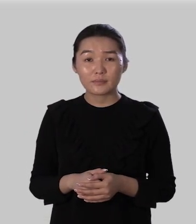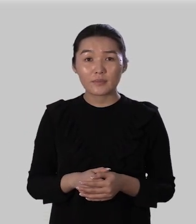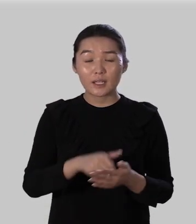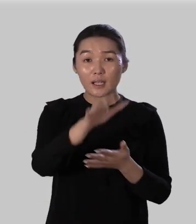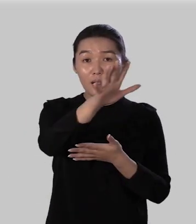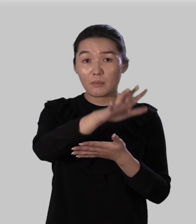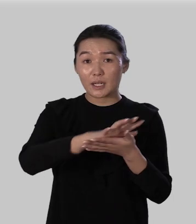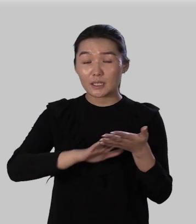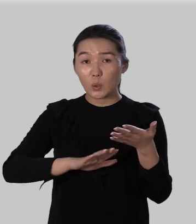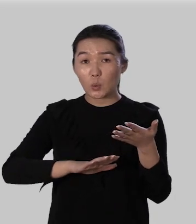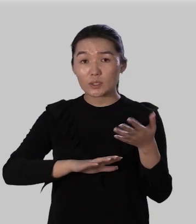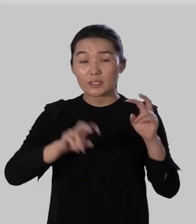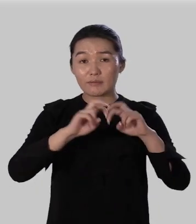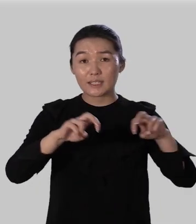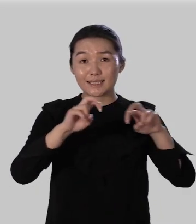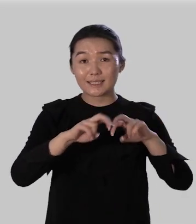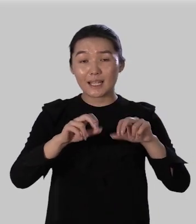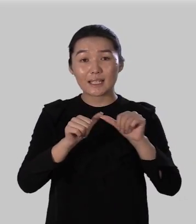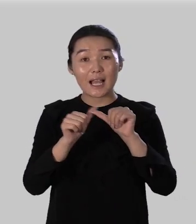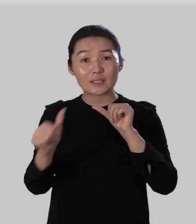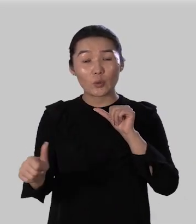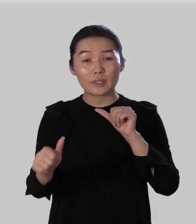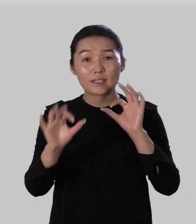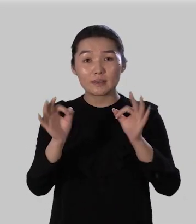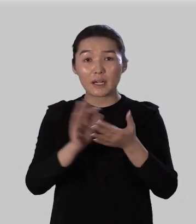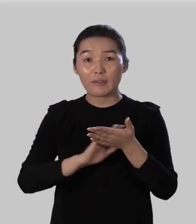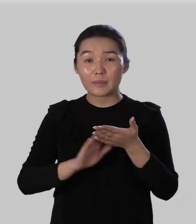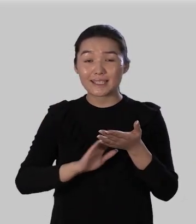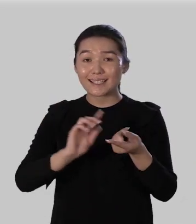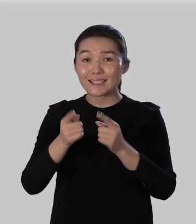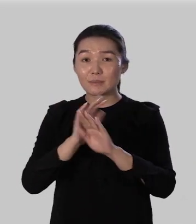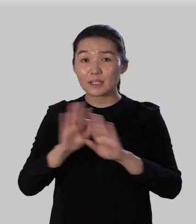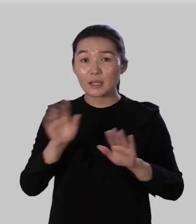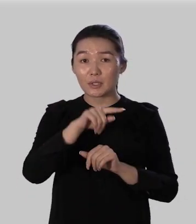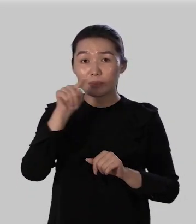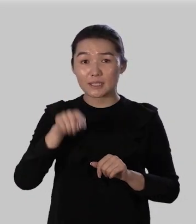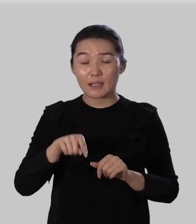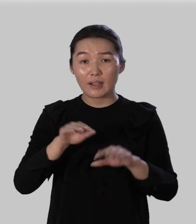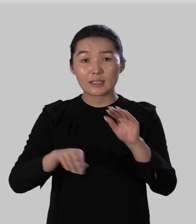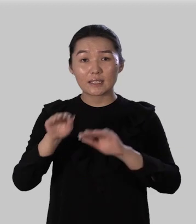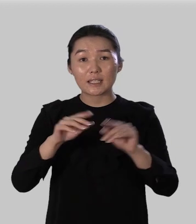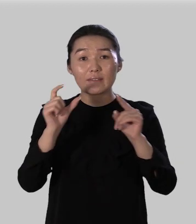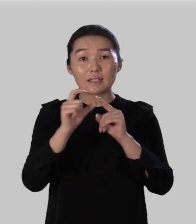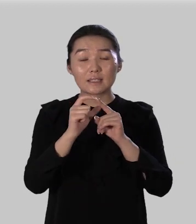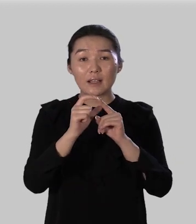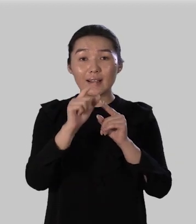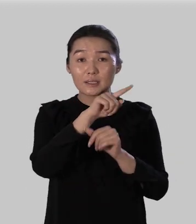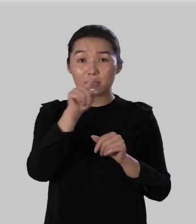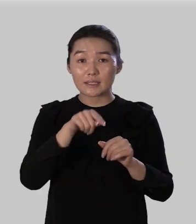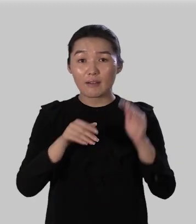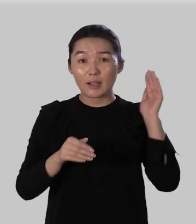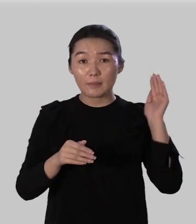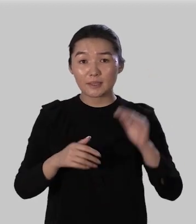продолжим выяснять особенности правописания неизменяемых приставок составьте слова со следующими